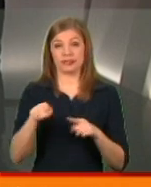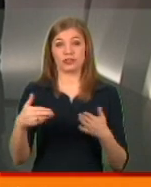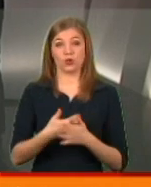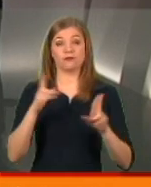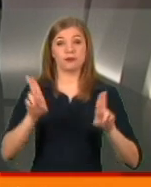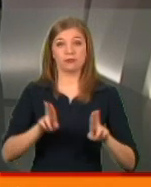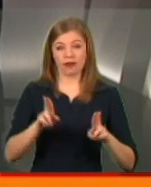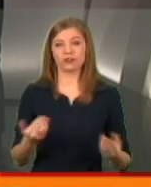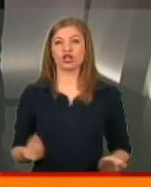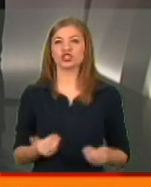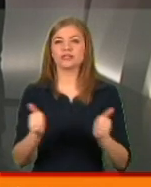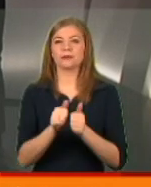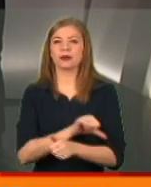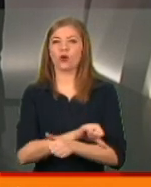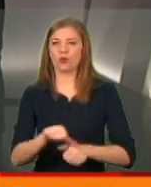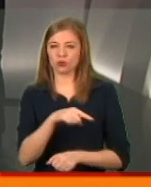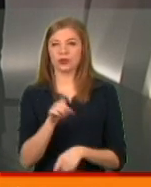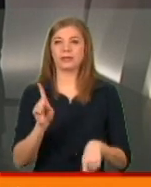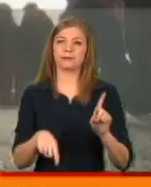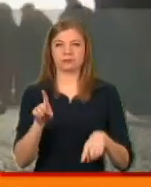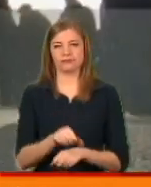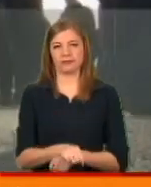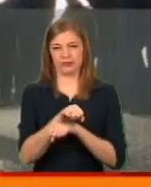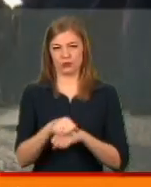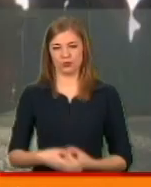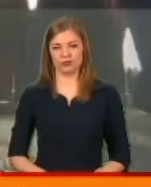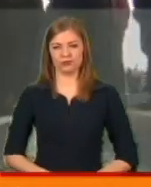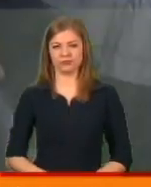правила жителі прикордонні періодично мітингують.